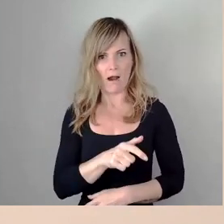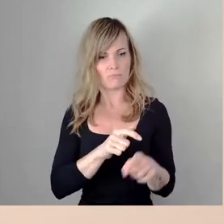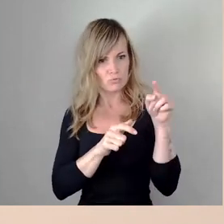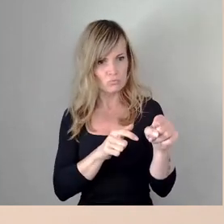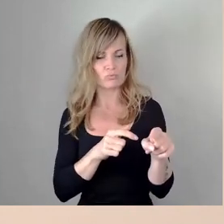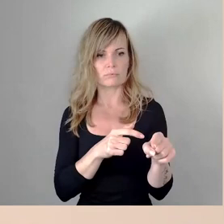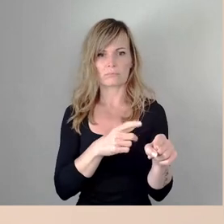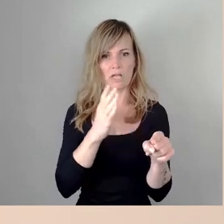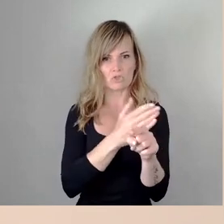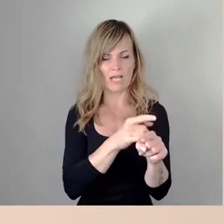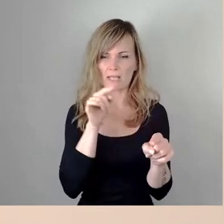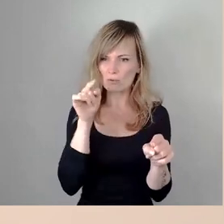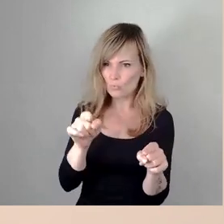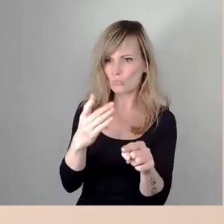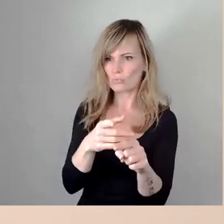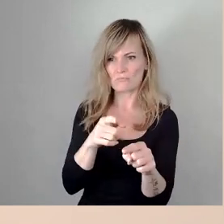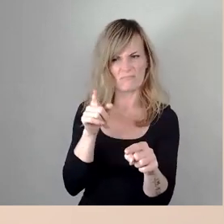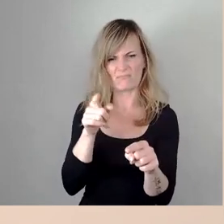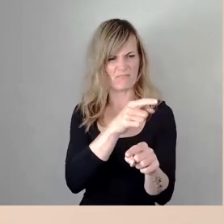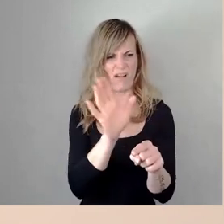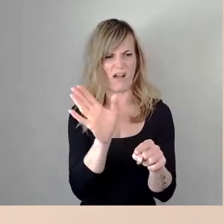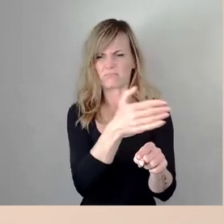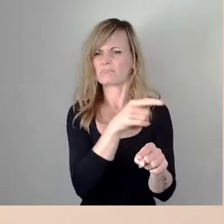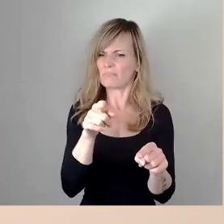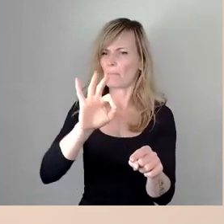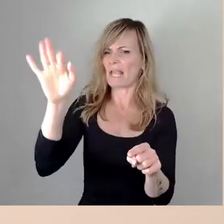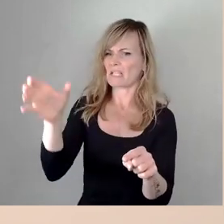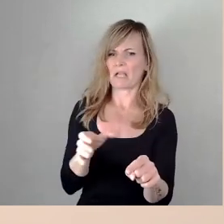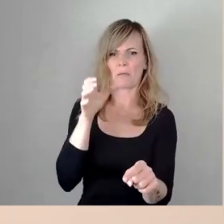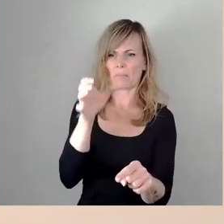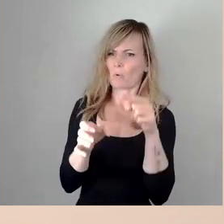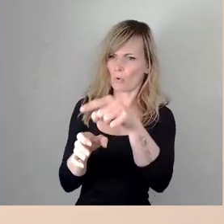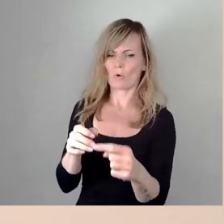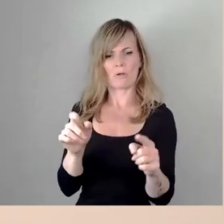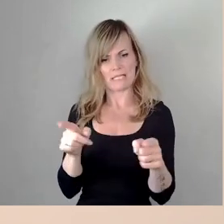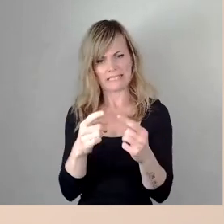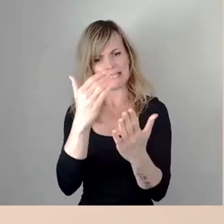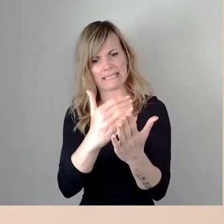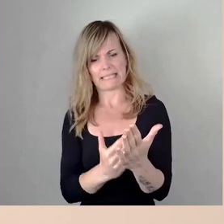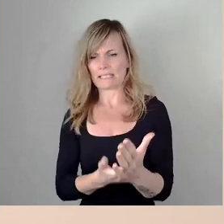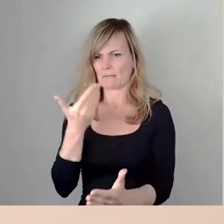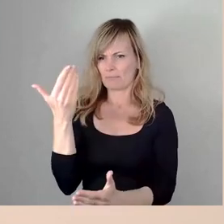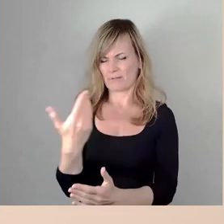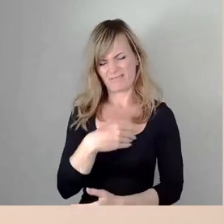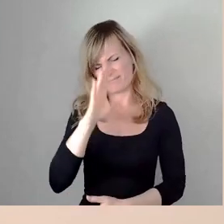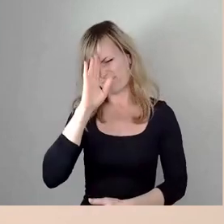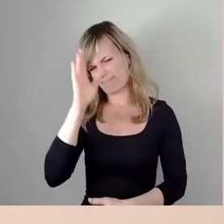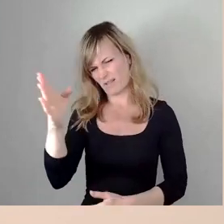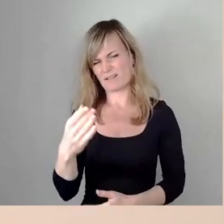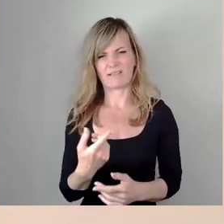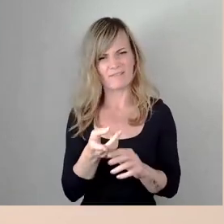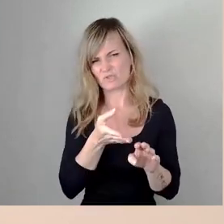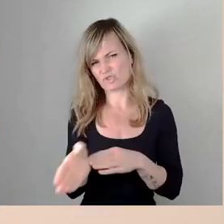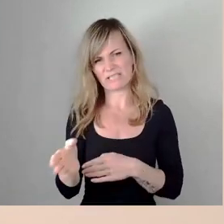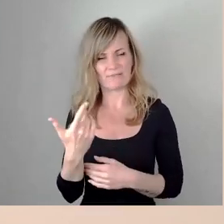auftritt und schon mit welchem Inhalt also das ist wirklich absurd das steht auch in den Unterlagen näher ich finde das ist eine Fehlinterpretation